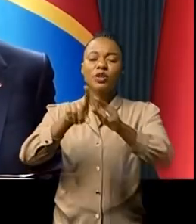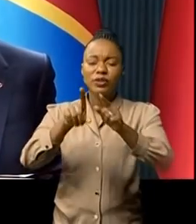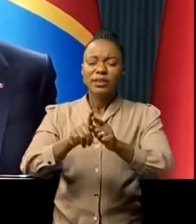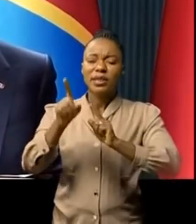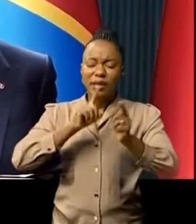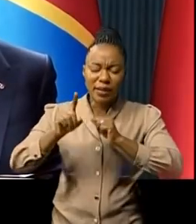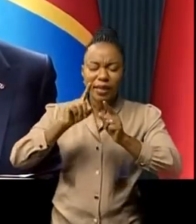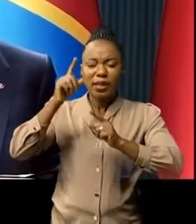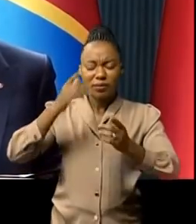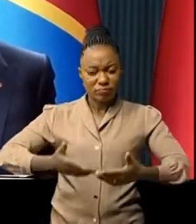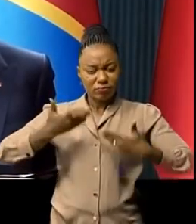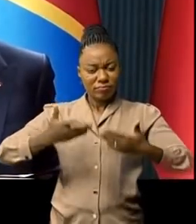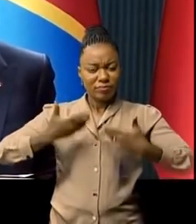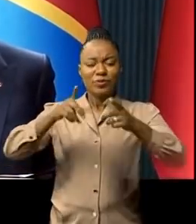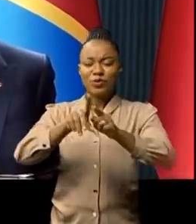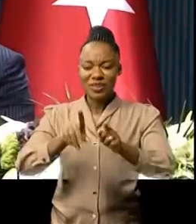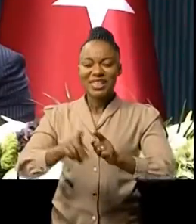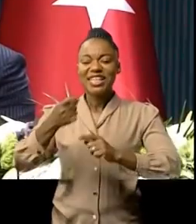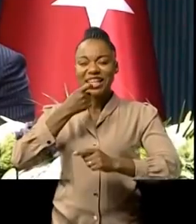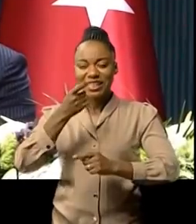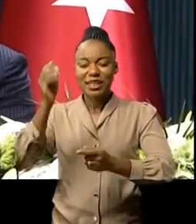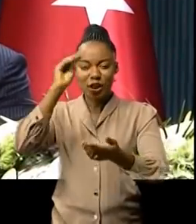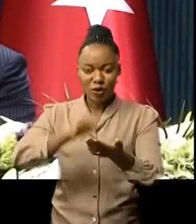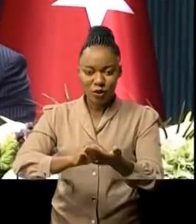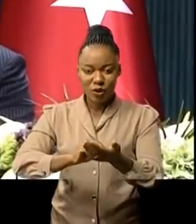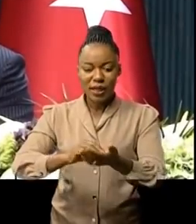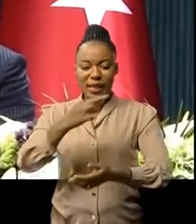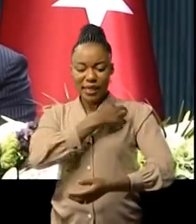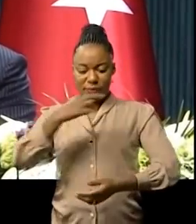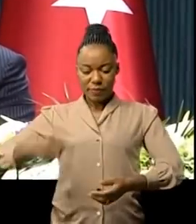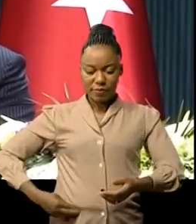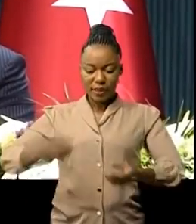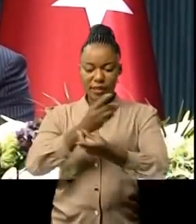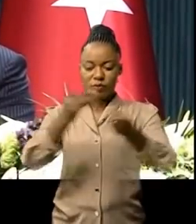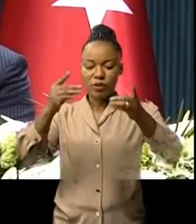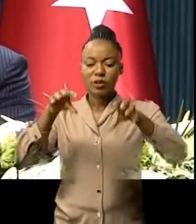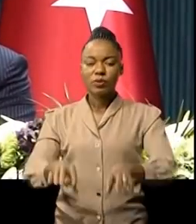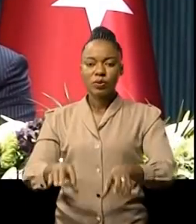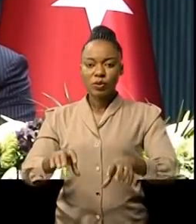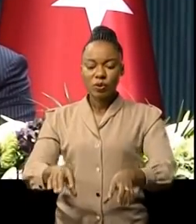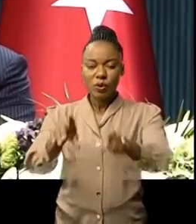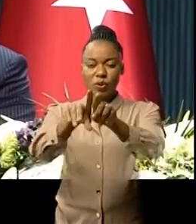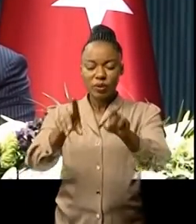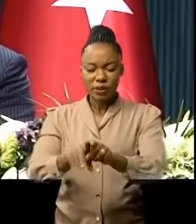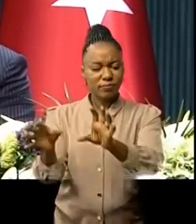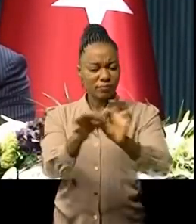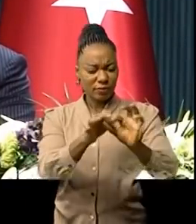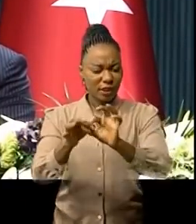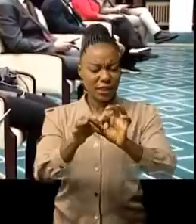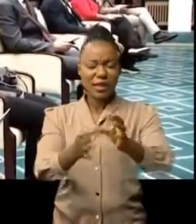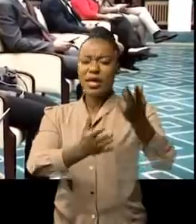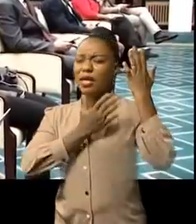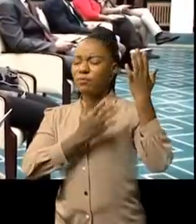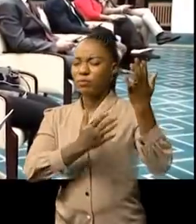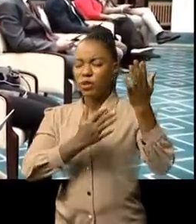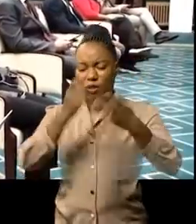satisfaction et il a renseigné à l'assistance que la République démocratique du Congo constitue un partenaire important pour